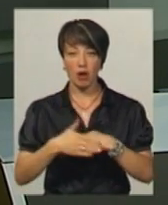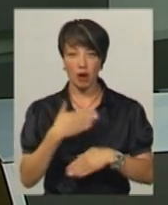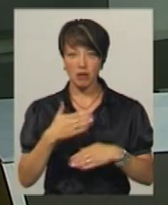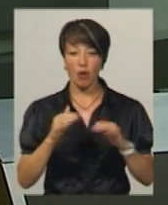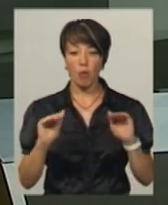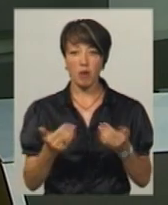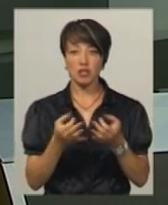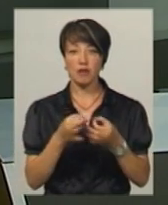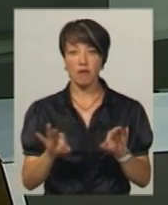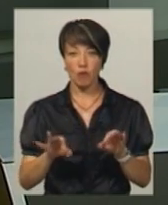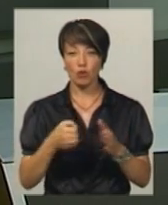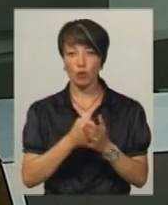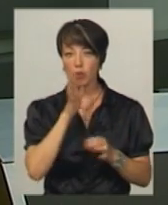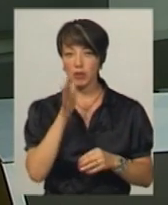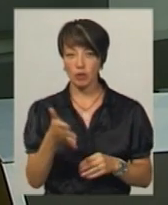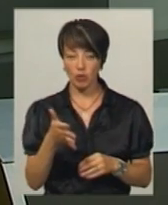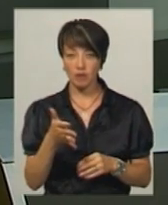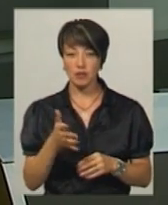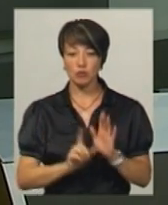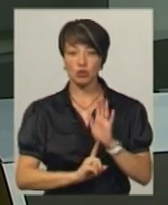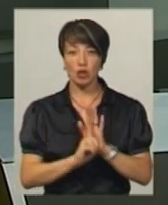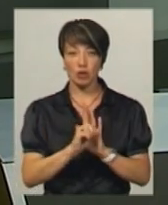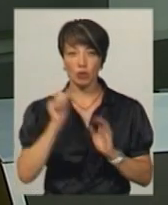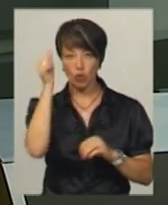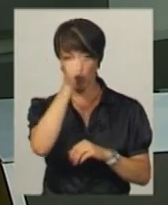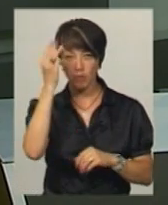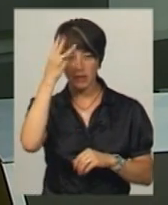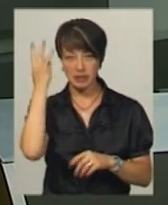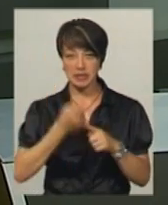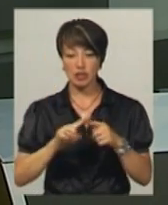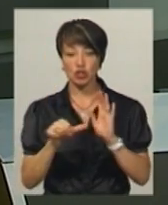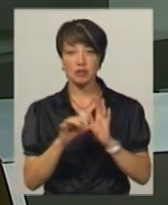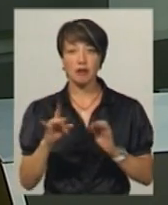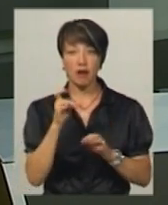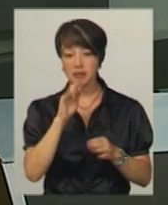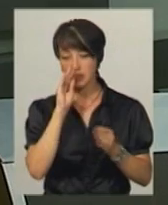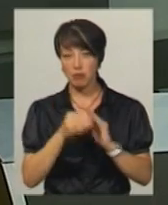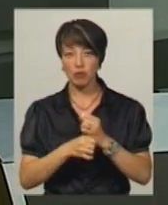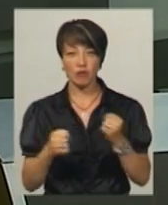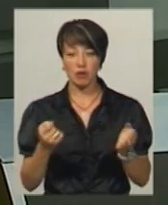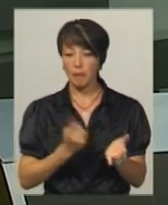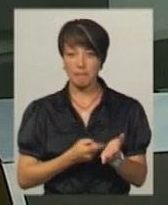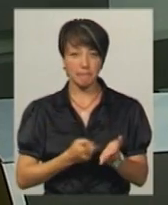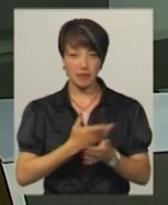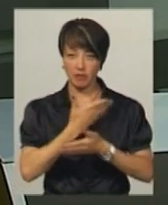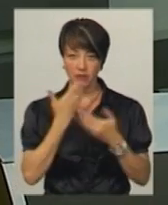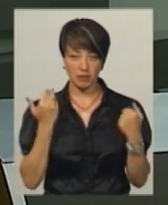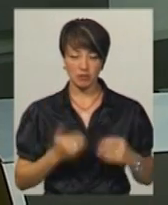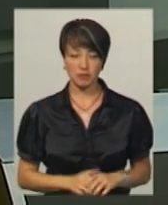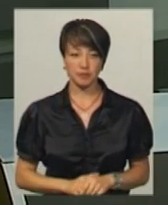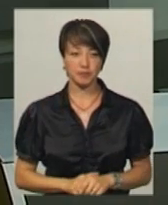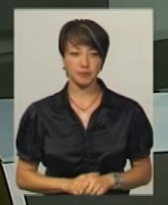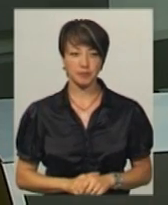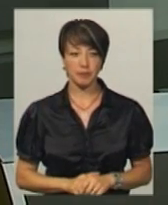обмеження волі на строк до 5 років. З початку року у Хмельницькому це вже шосте замінування, котре не підтвердилося, каже Людмила